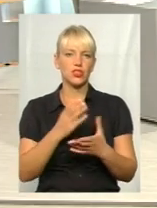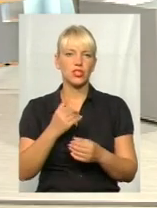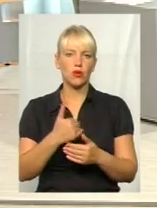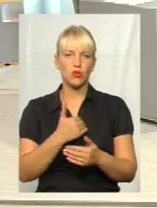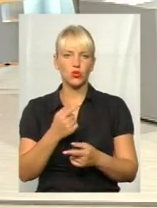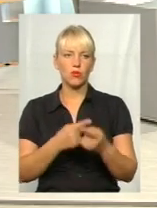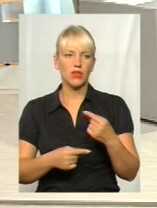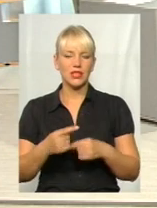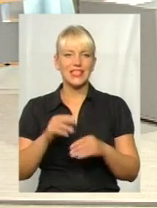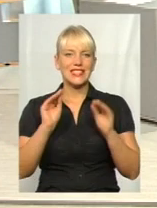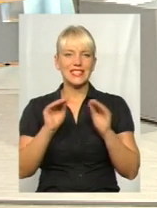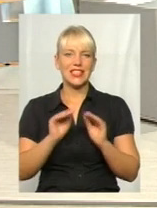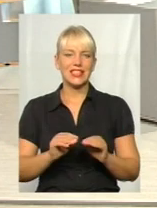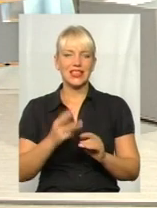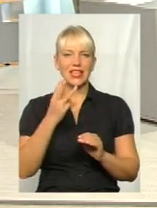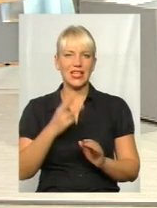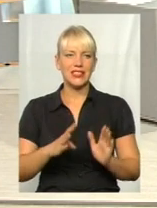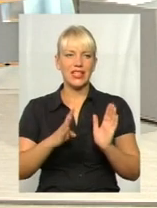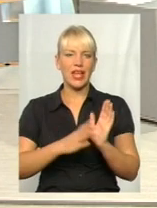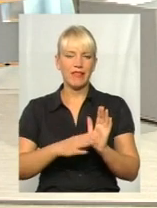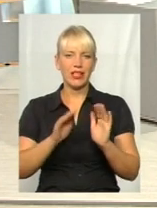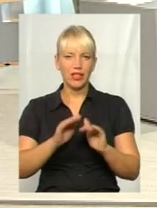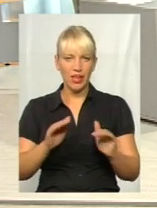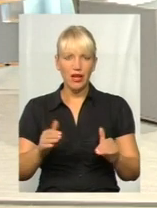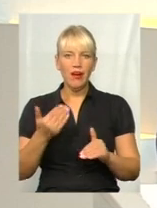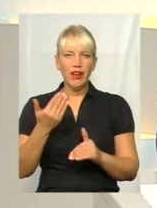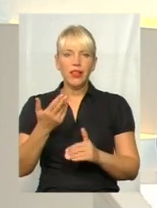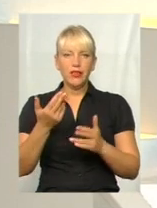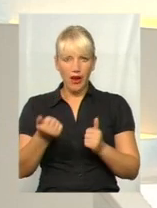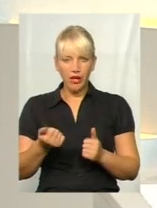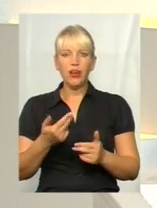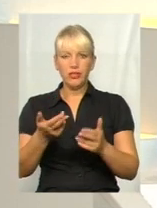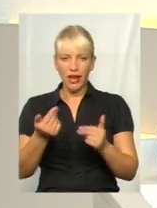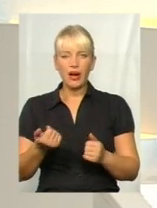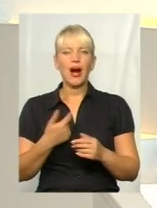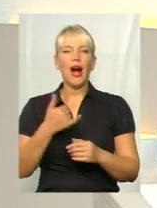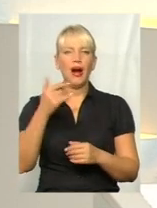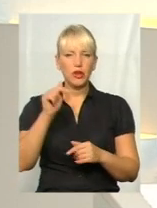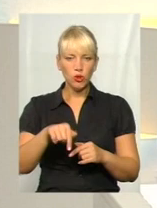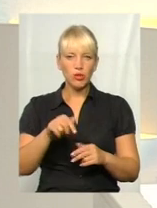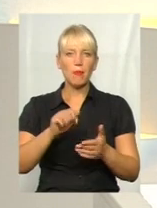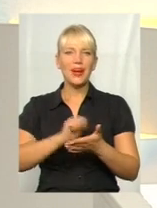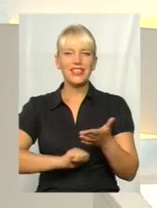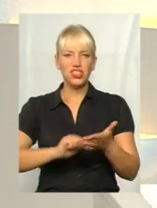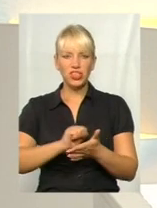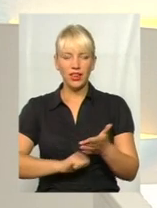статистики. Ви сказали 39 дітей. Скажіть, тут причина,